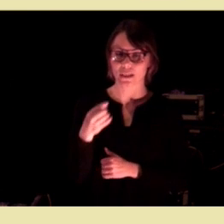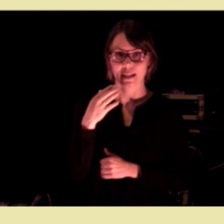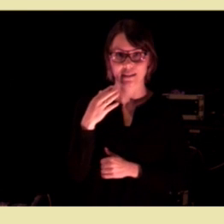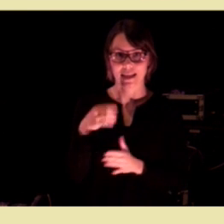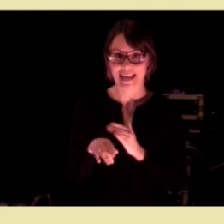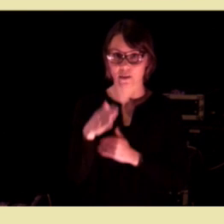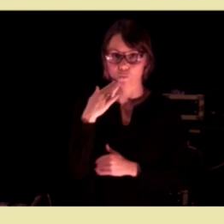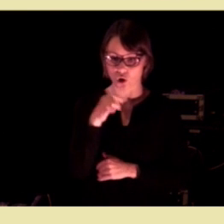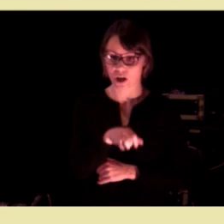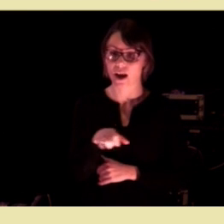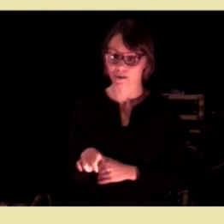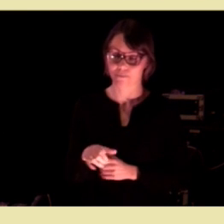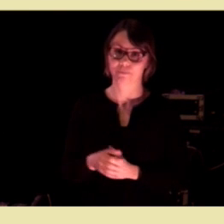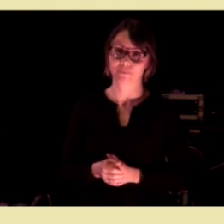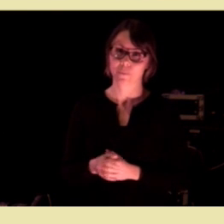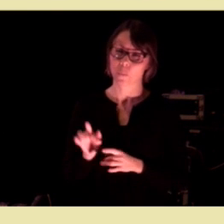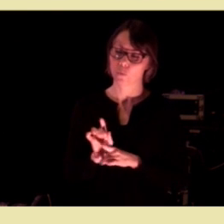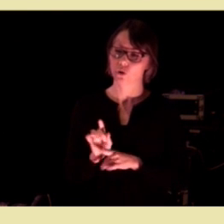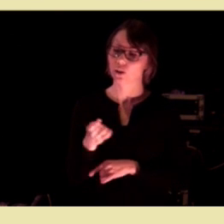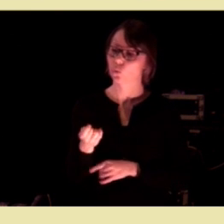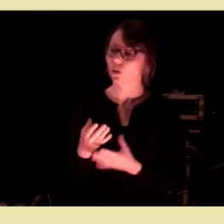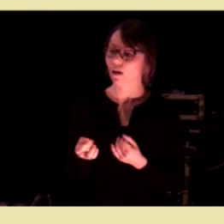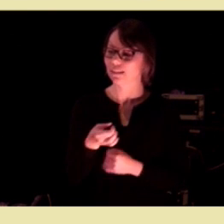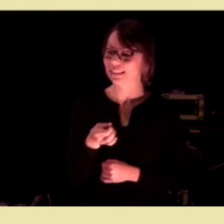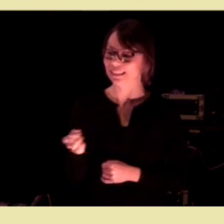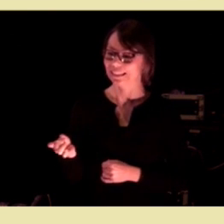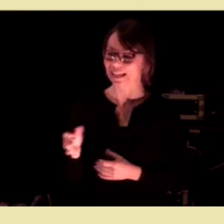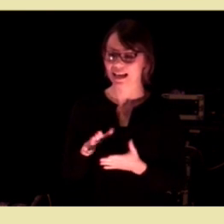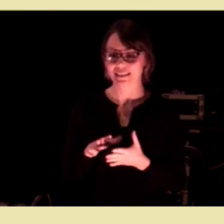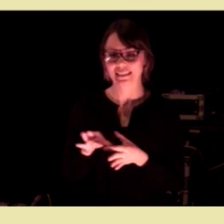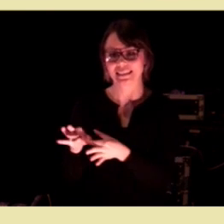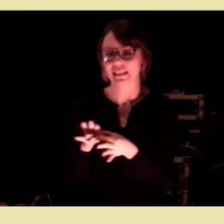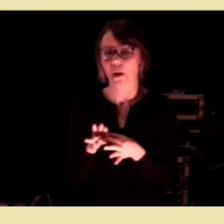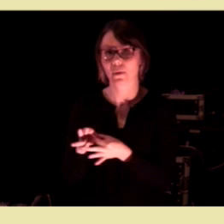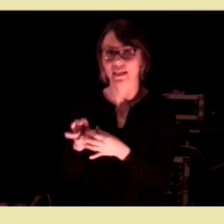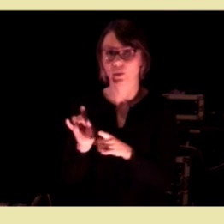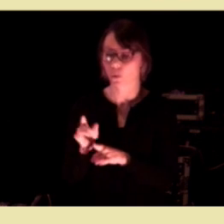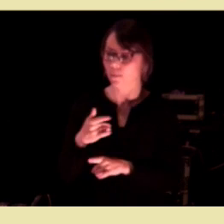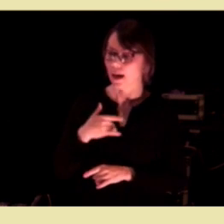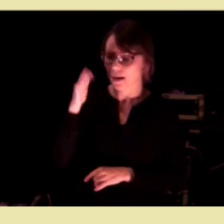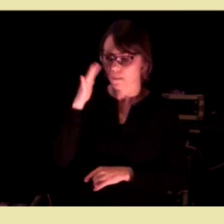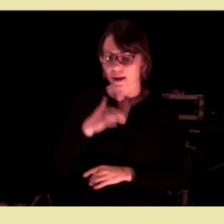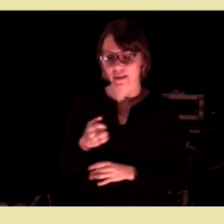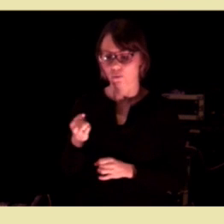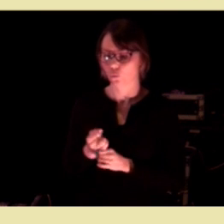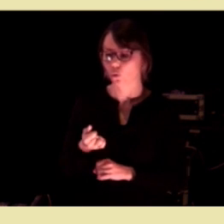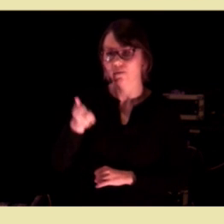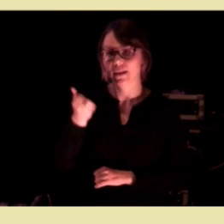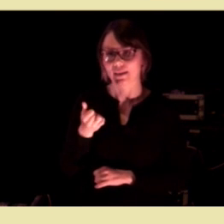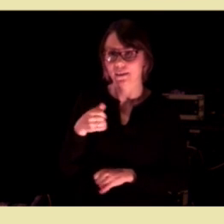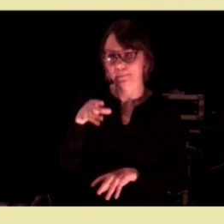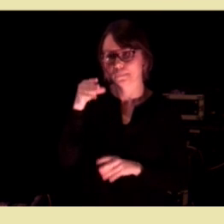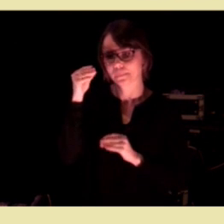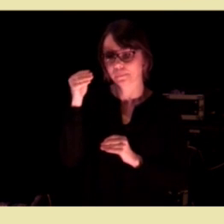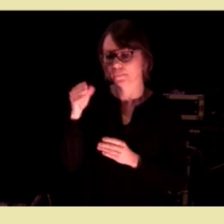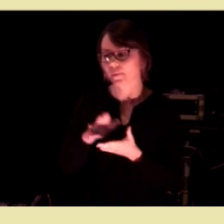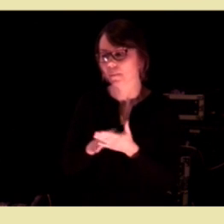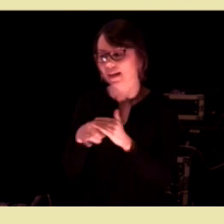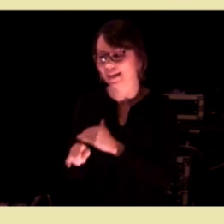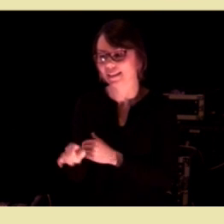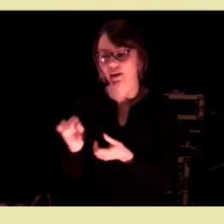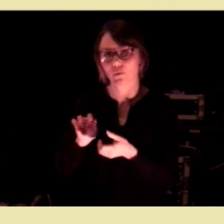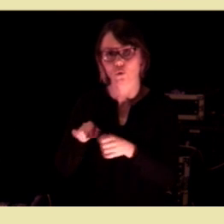innbyggere. Så det er noen av disse sammenhengene som jeg mener er utrolig viktig å ta inn i